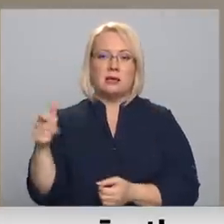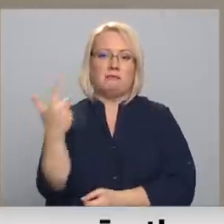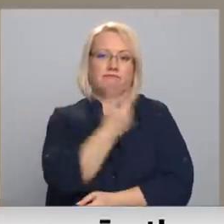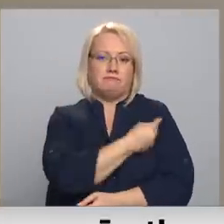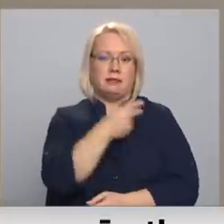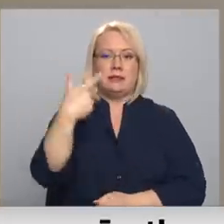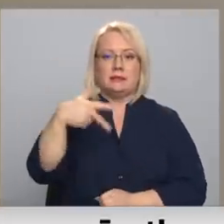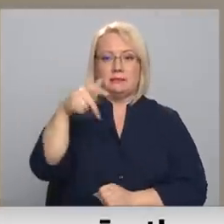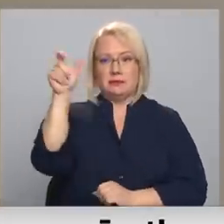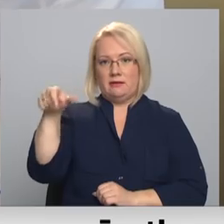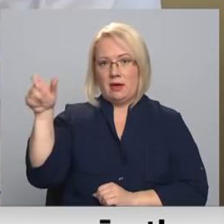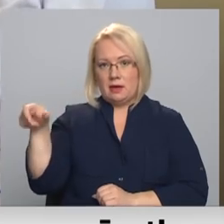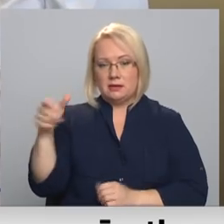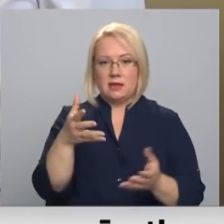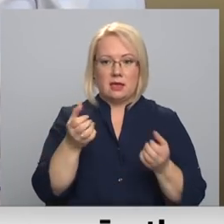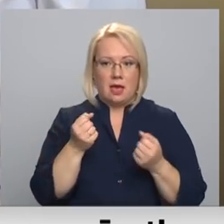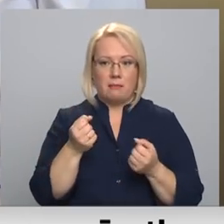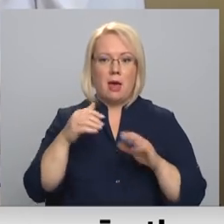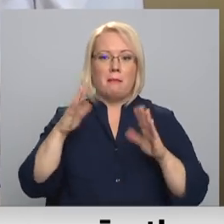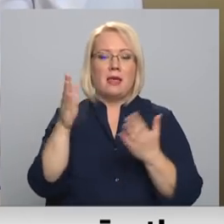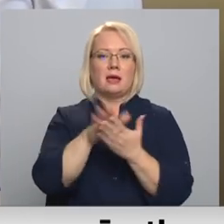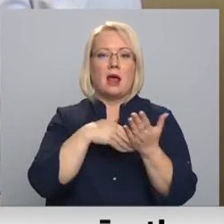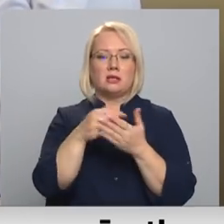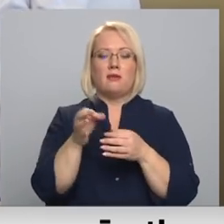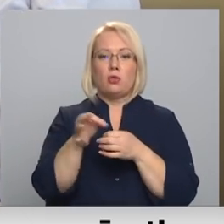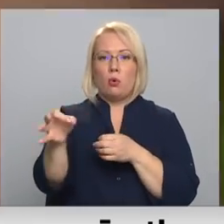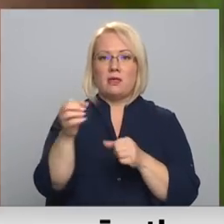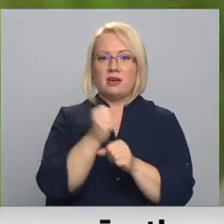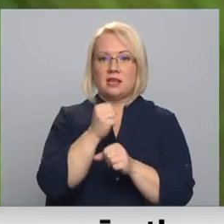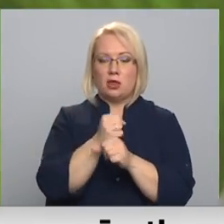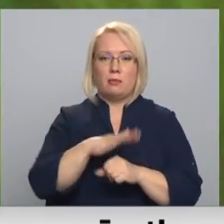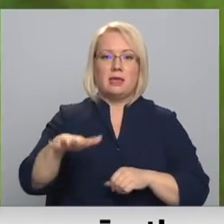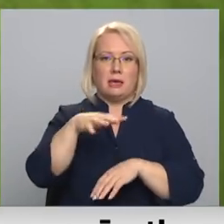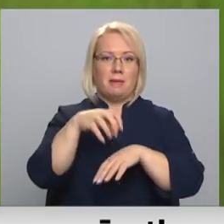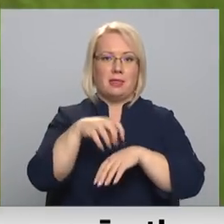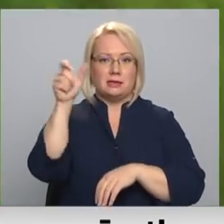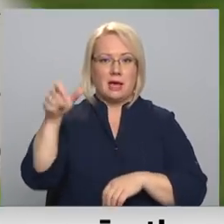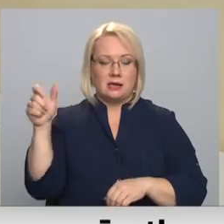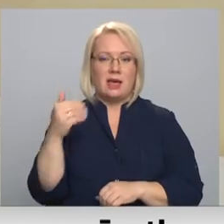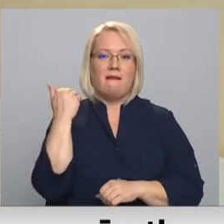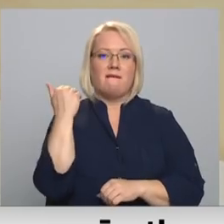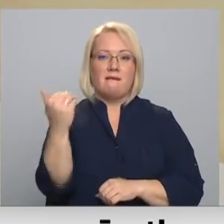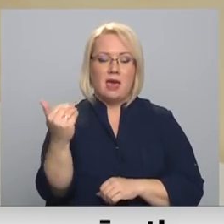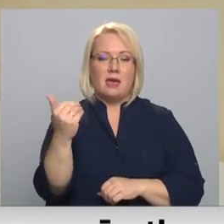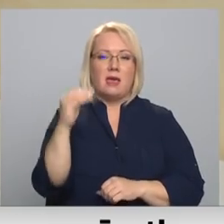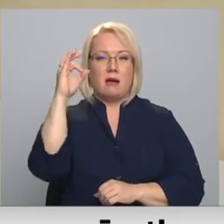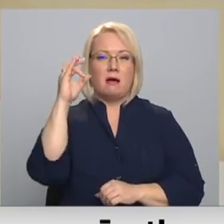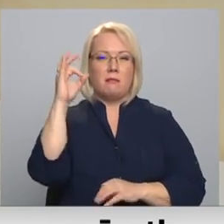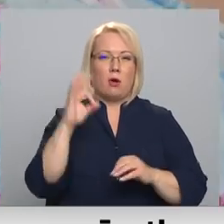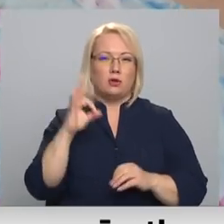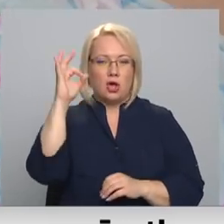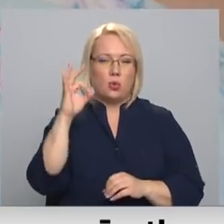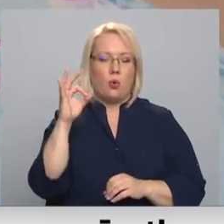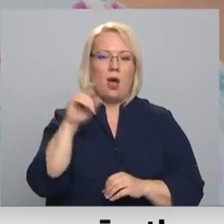tik 30 cilvēkiem. Tomēr, cebk Rāslavas novadās strādājošajiem ģimenes ārstiem, viņa praksē procentuāli ir